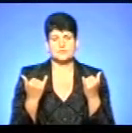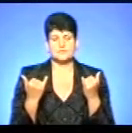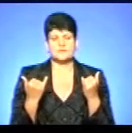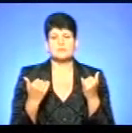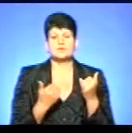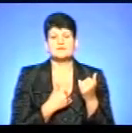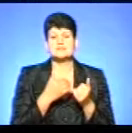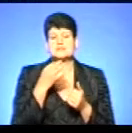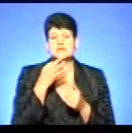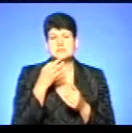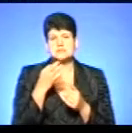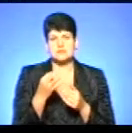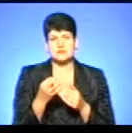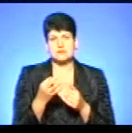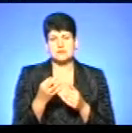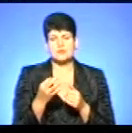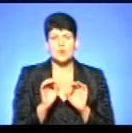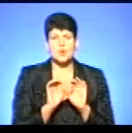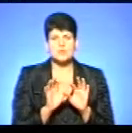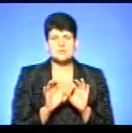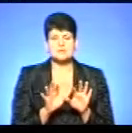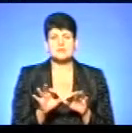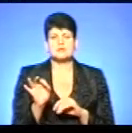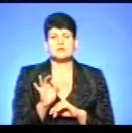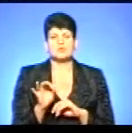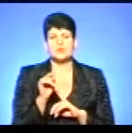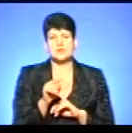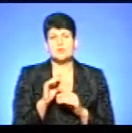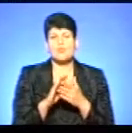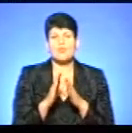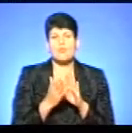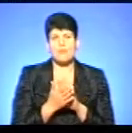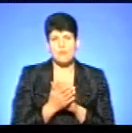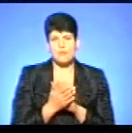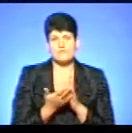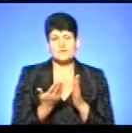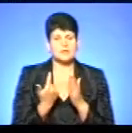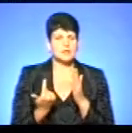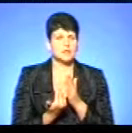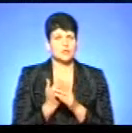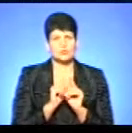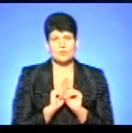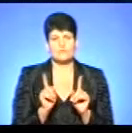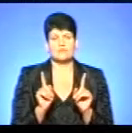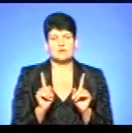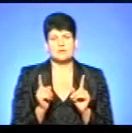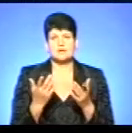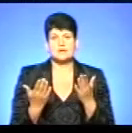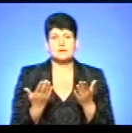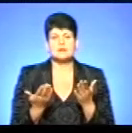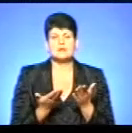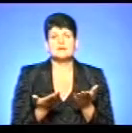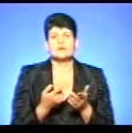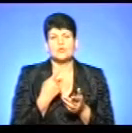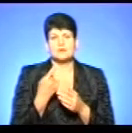розказати про ті умови, які нововведення, які ми говорили перед тим,